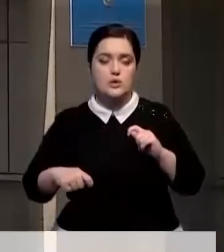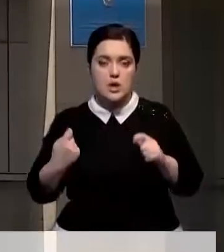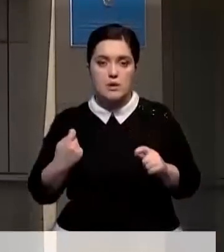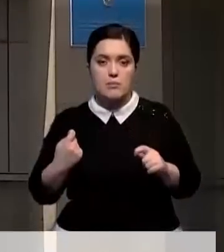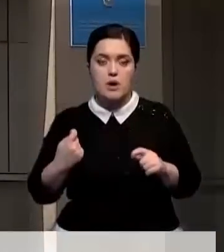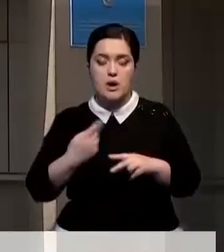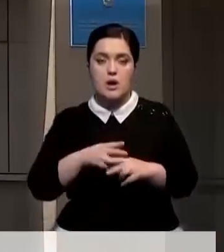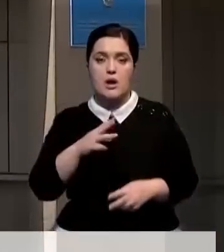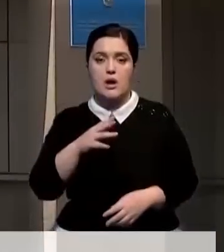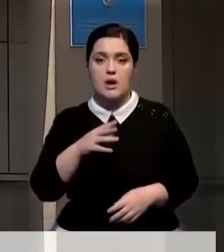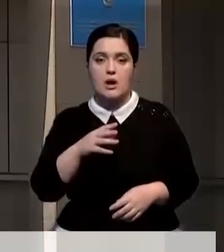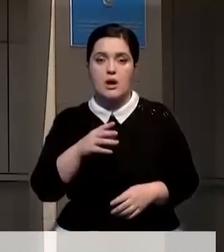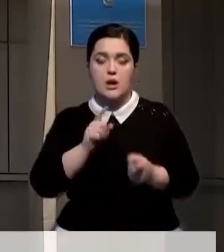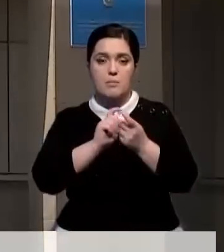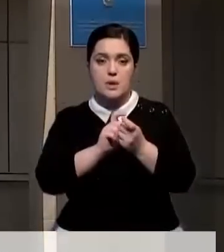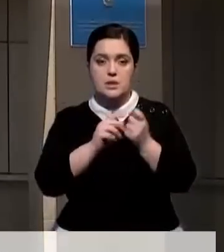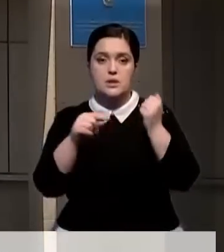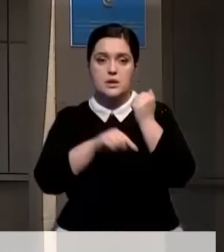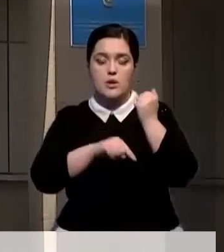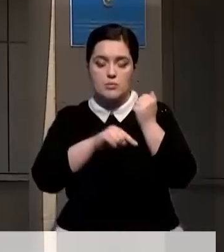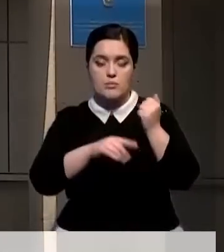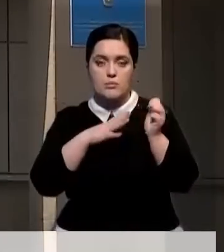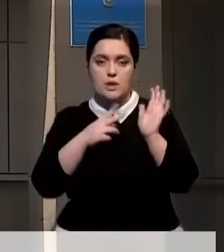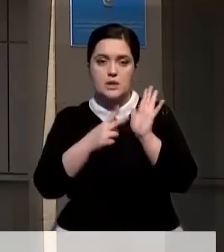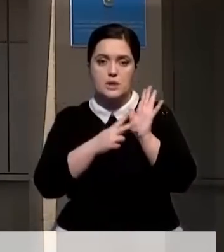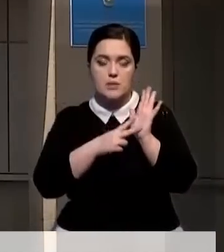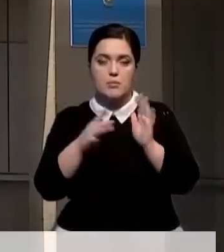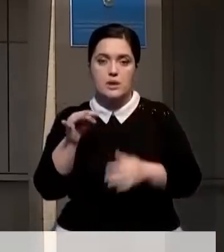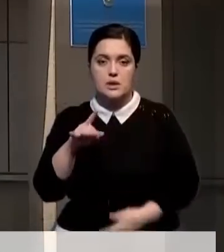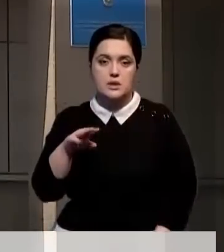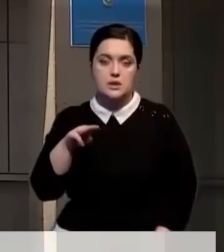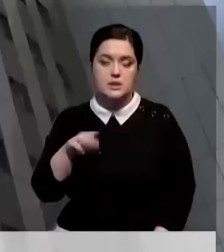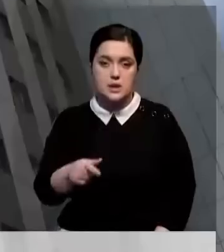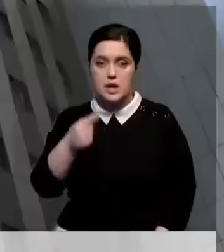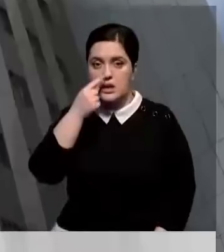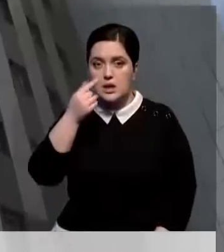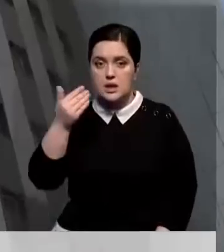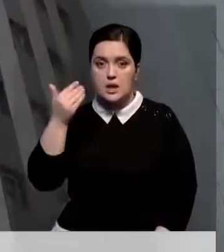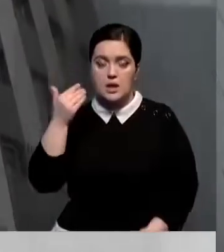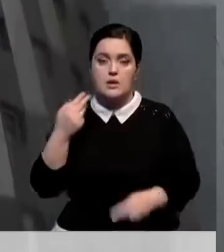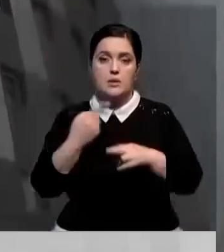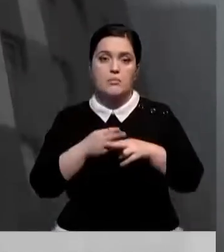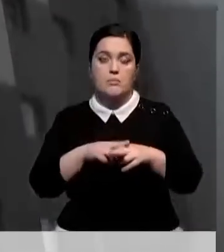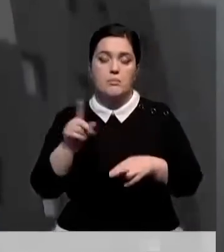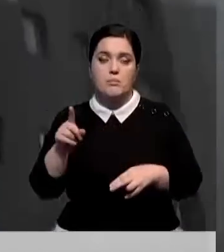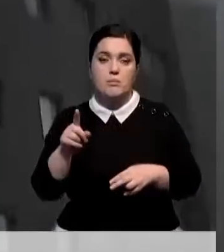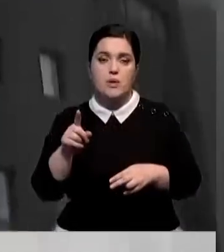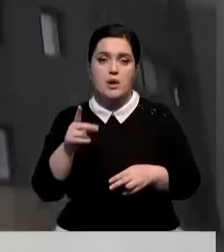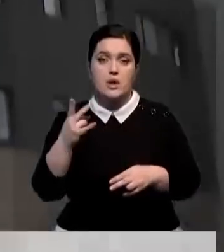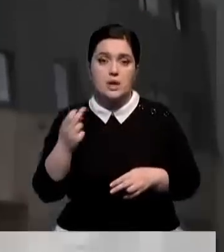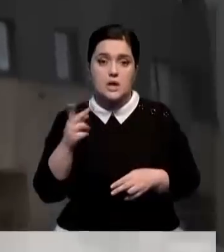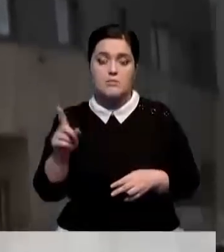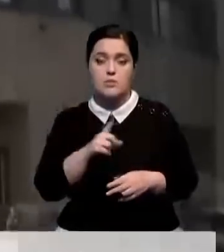в отношении Мухаммедиулы делам борцы с коррупцией оценили почти в 7 миллиардов тенге. Недавно срок содержания под стражей бывшего руководителя